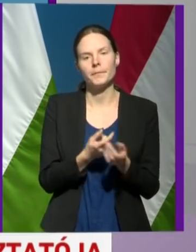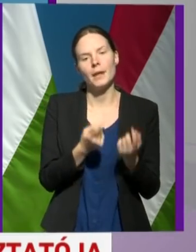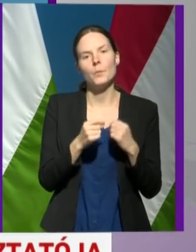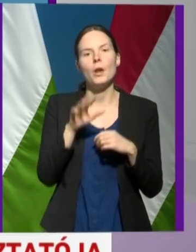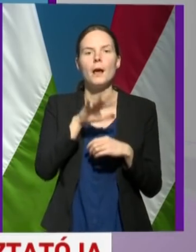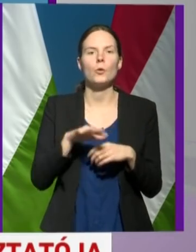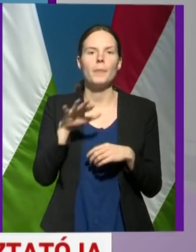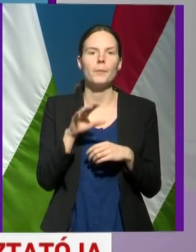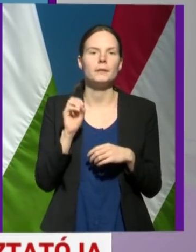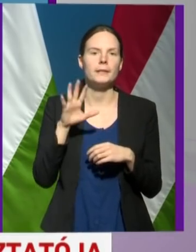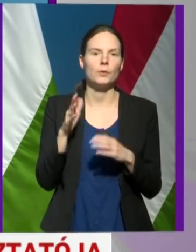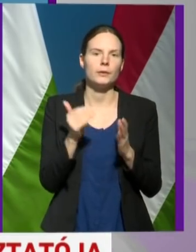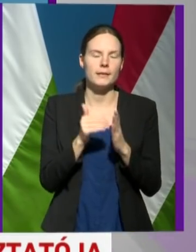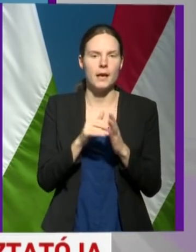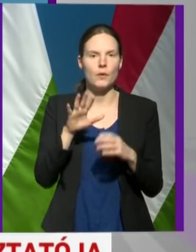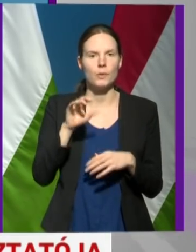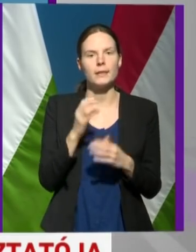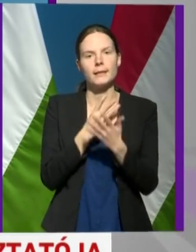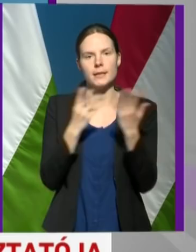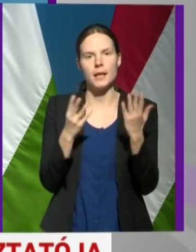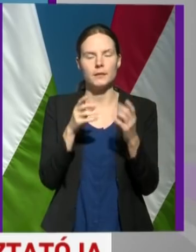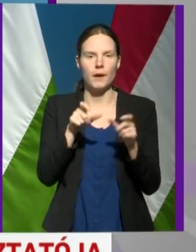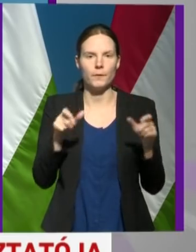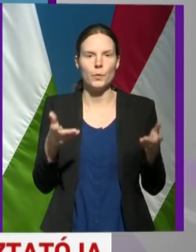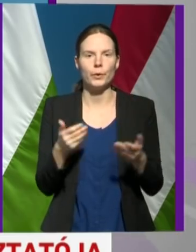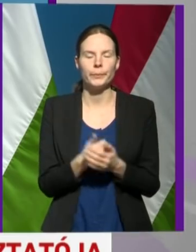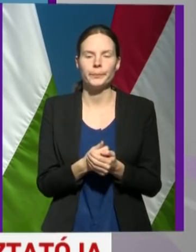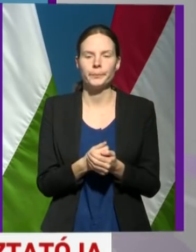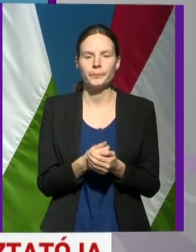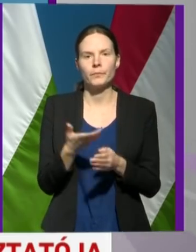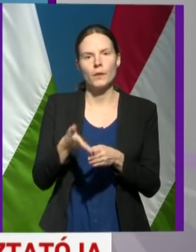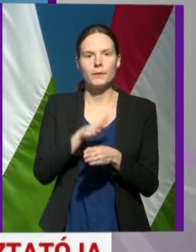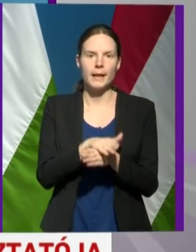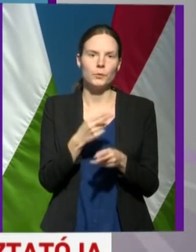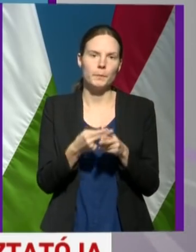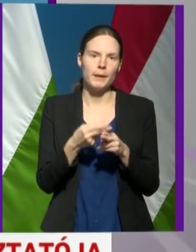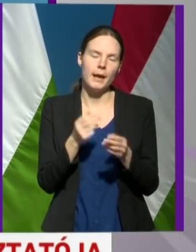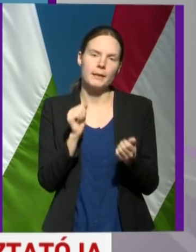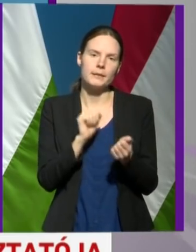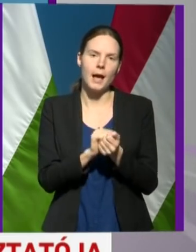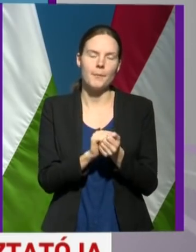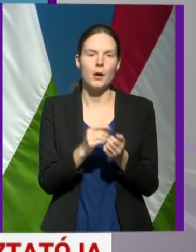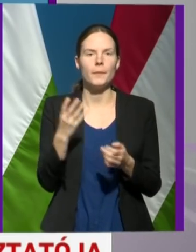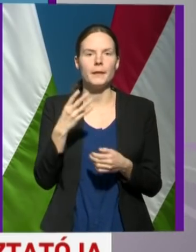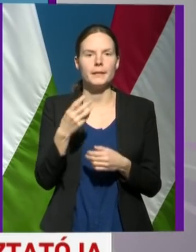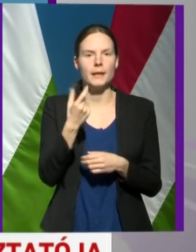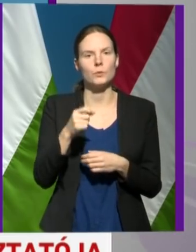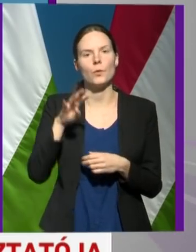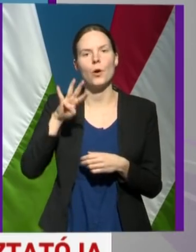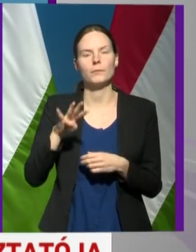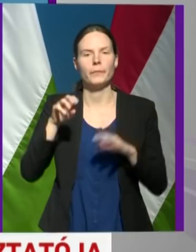Európában 15.590-et. Az elhúnyt betegek száma 4026,